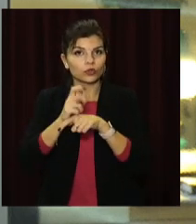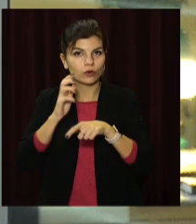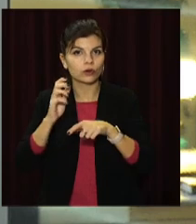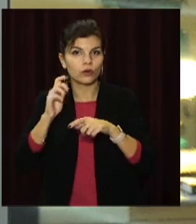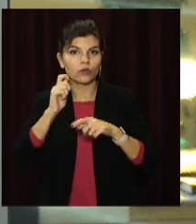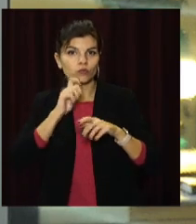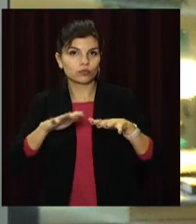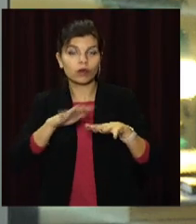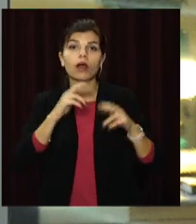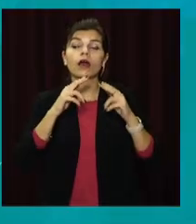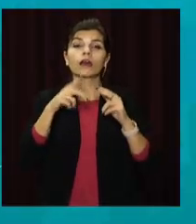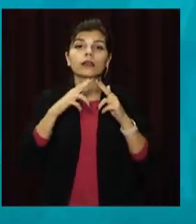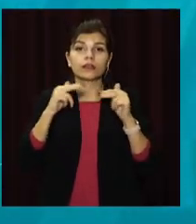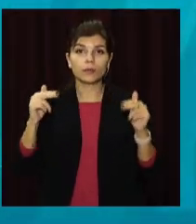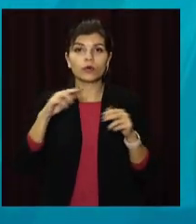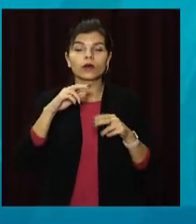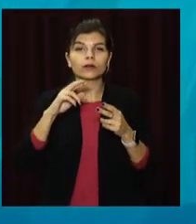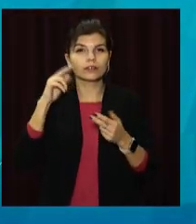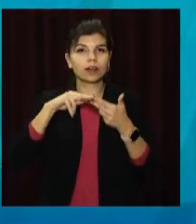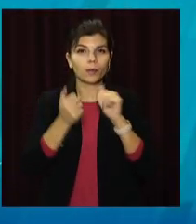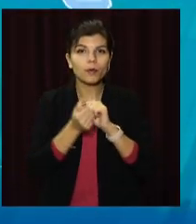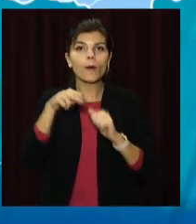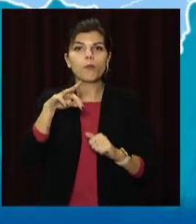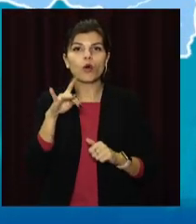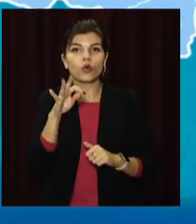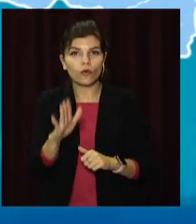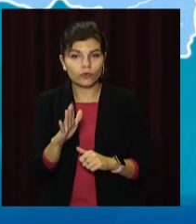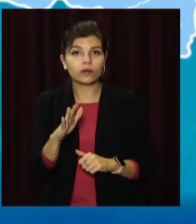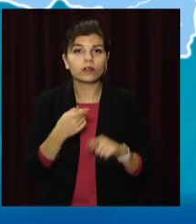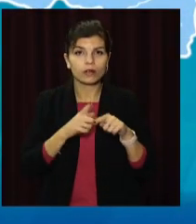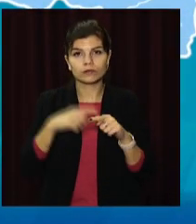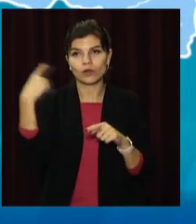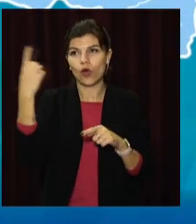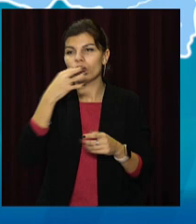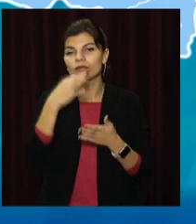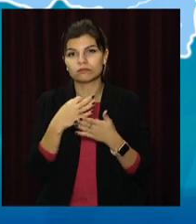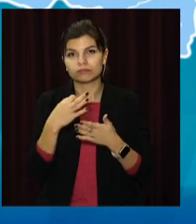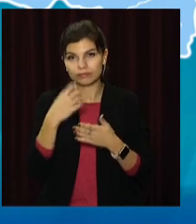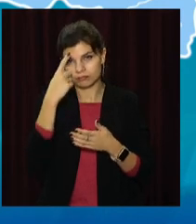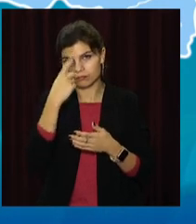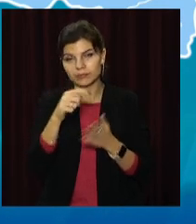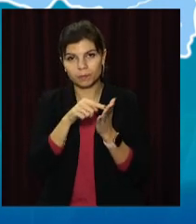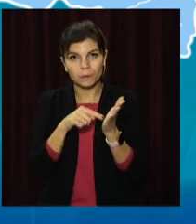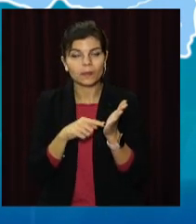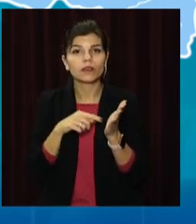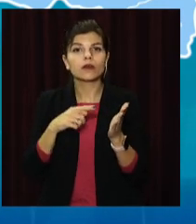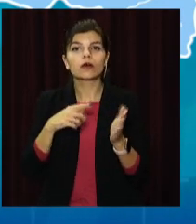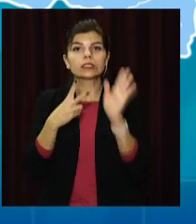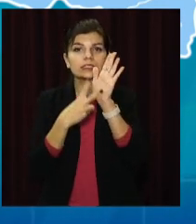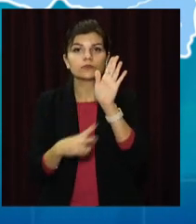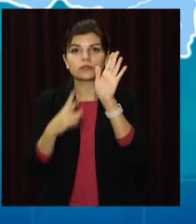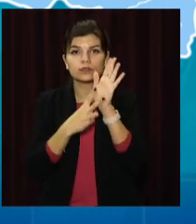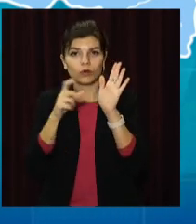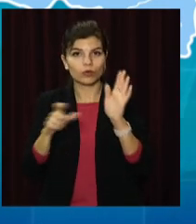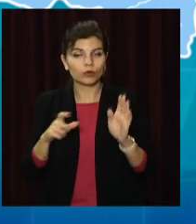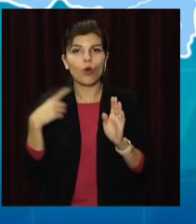найбільше в Україні. В антелітерах Дніпро, Криворіг, Кам'янське та Покрох повідомляють в обласному департаменті охорони здоров'я. Забрала